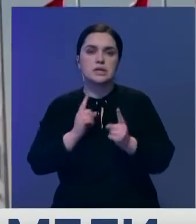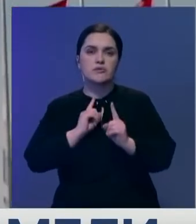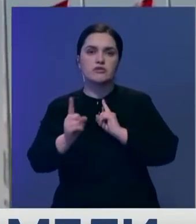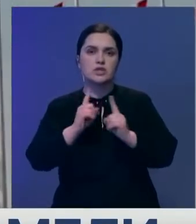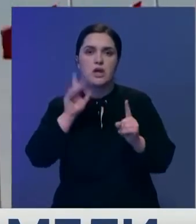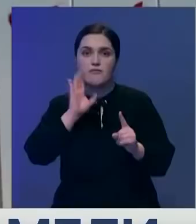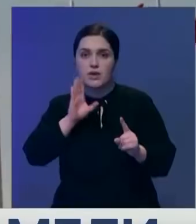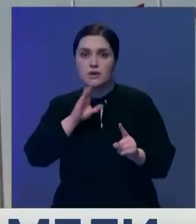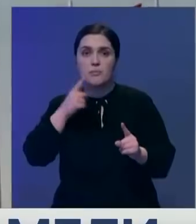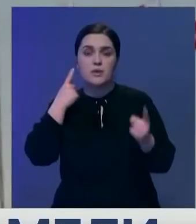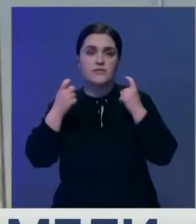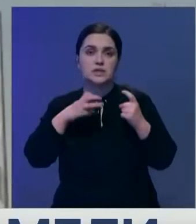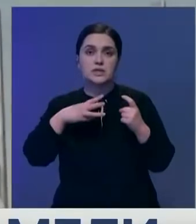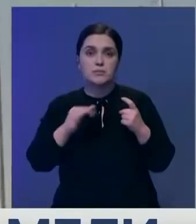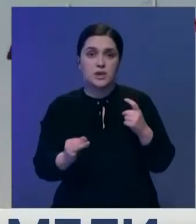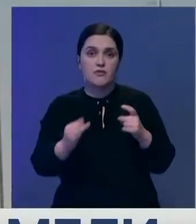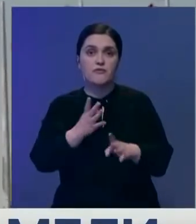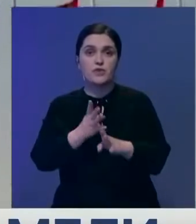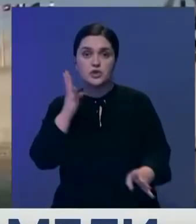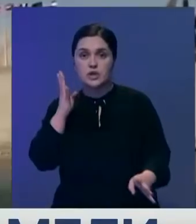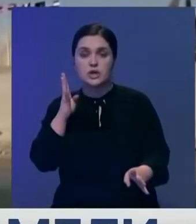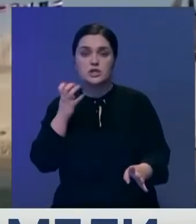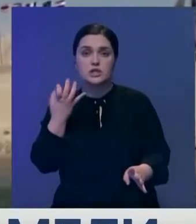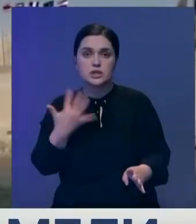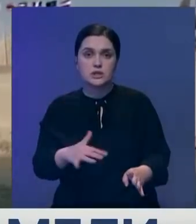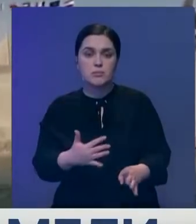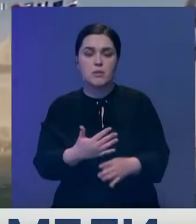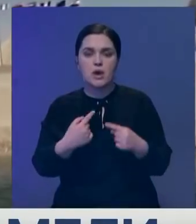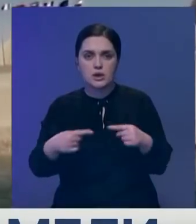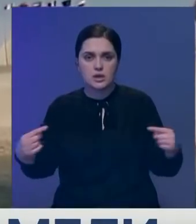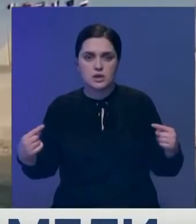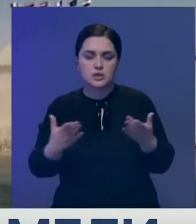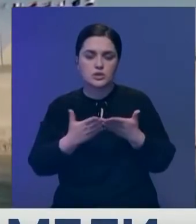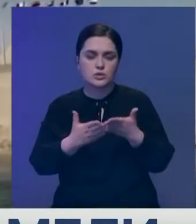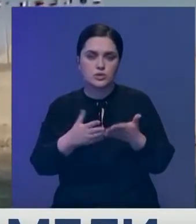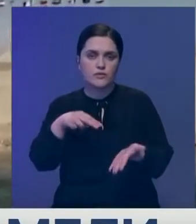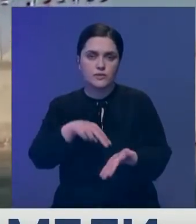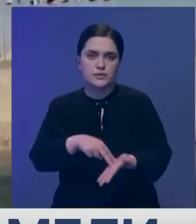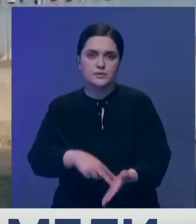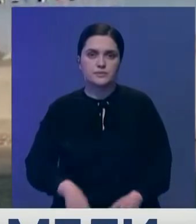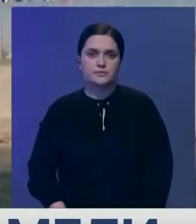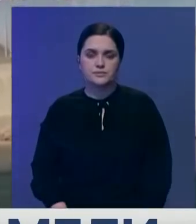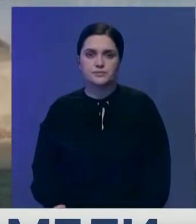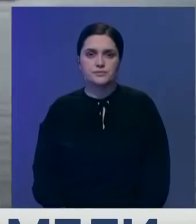движение по водной артерии. По информации СМИ, в очереди находятся свыше 450 различных судов.